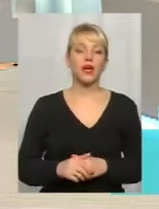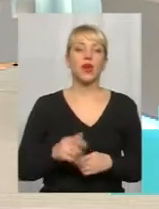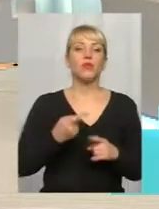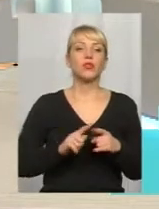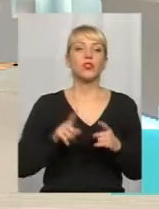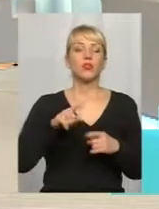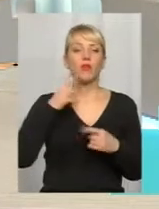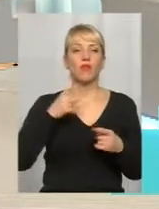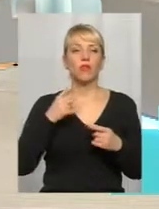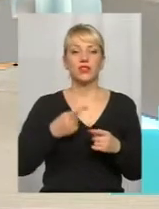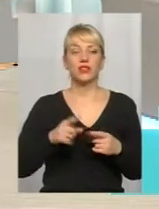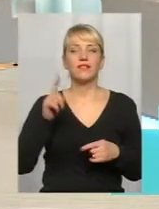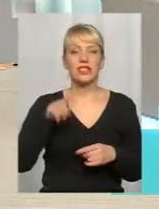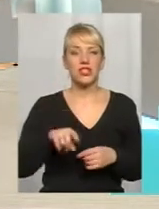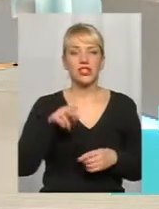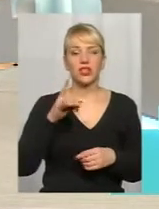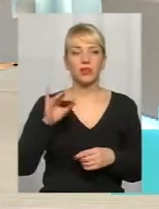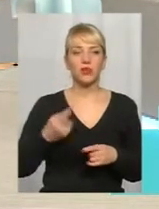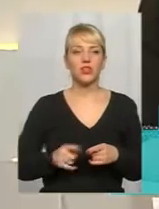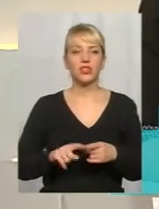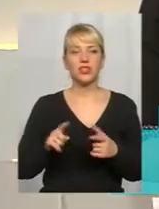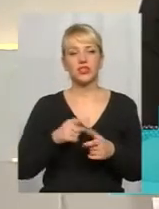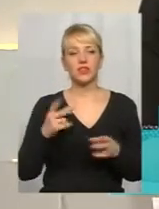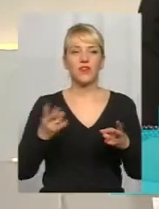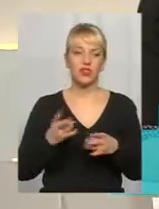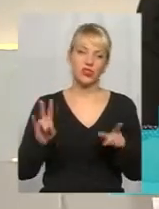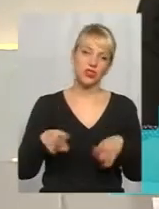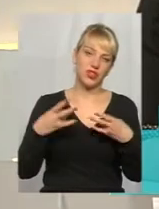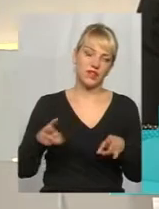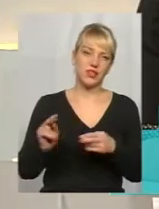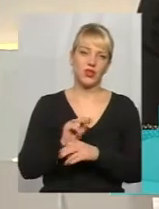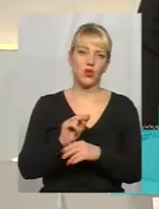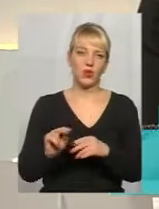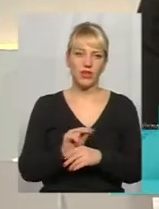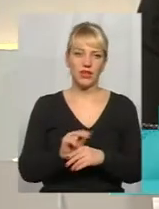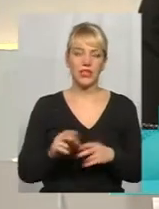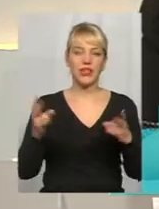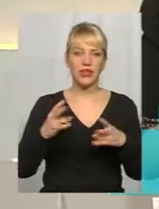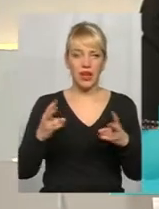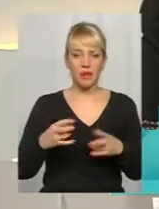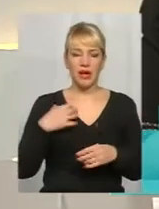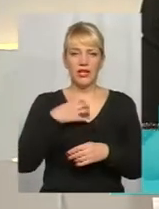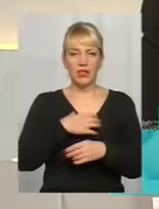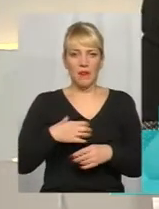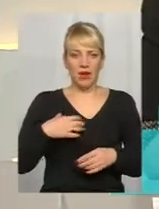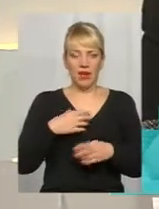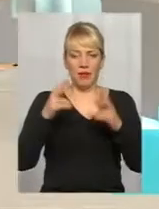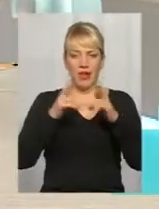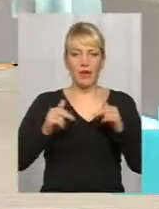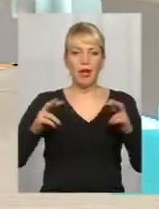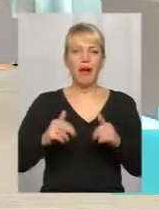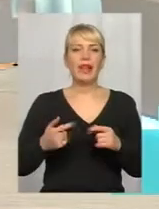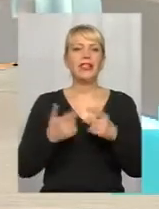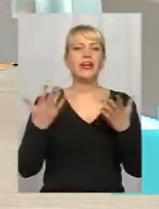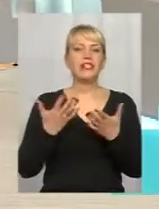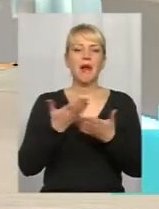щоб говорити все ж таки про те, чим варто, а чим не варто лікувати, треба насамперед розібрати, з чим ми